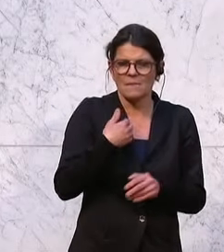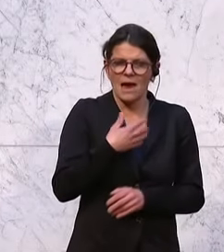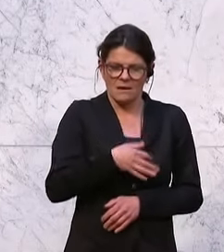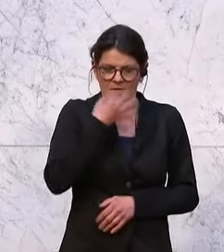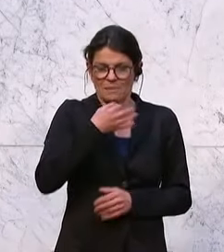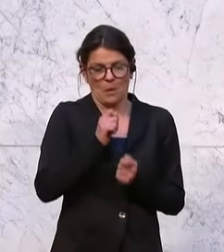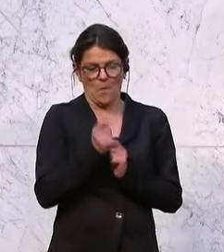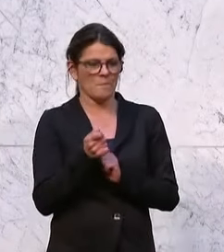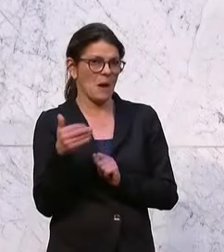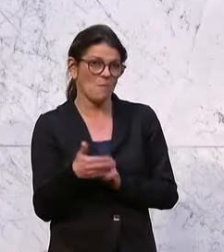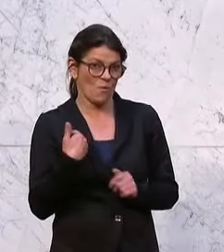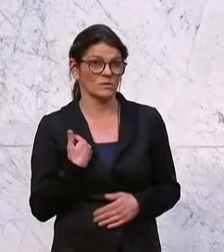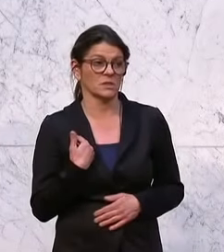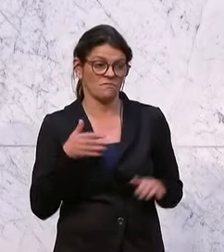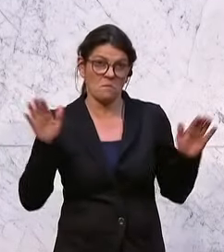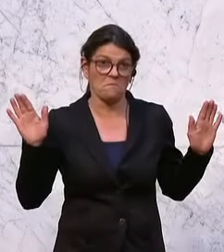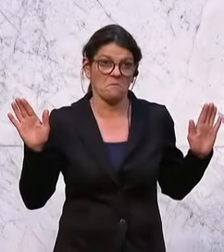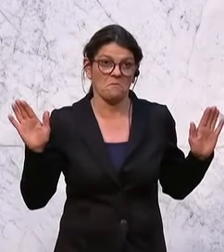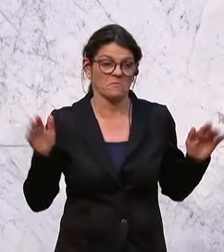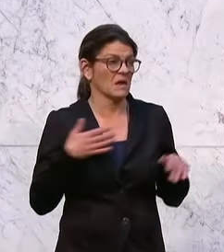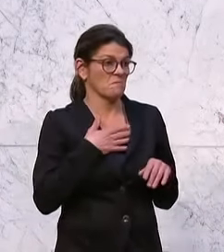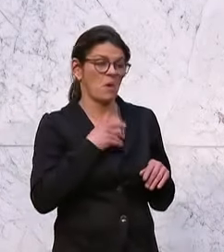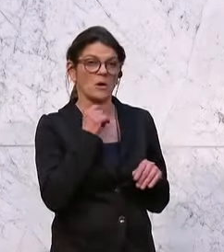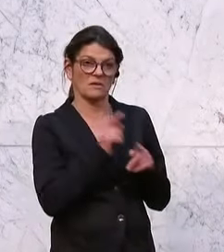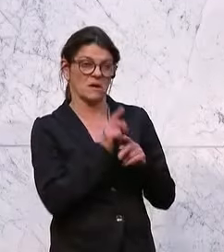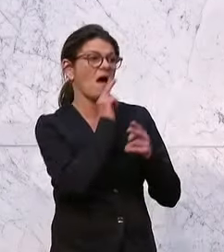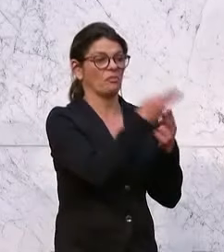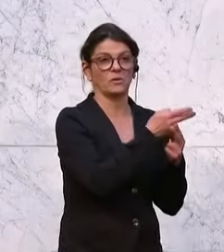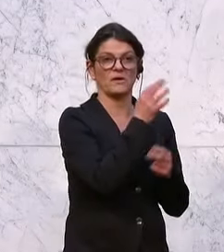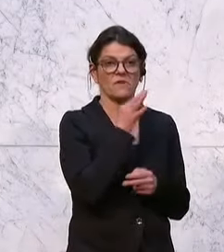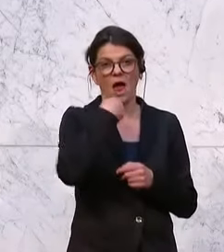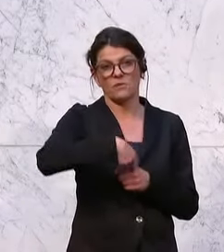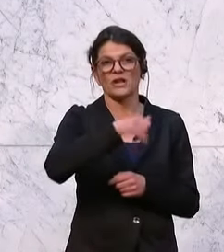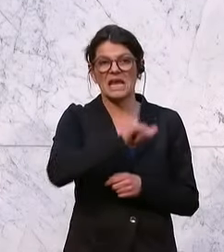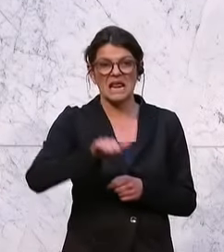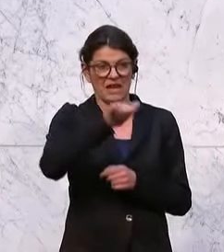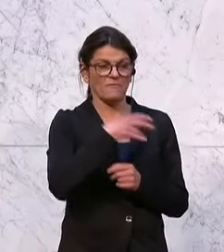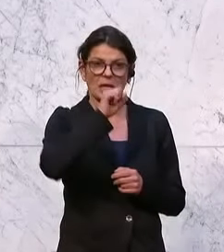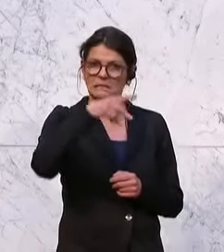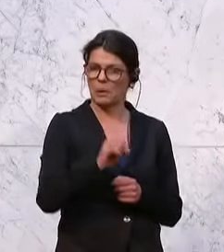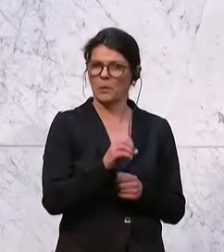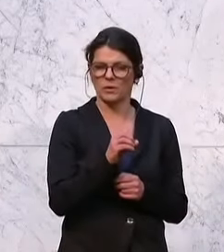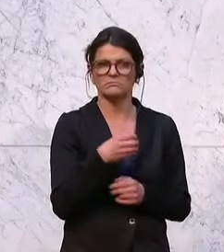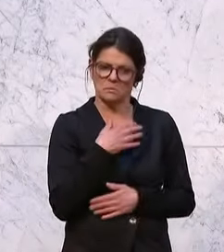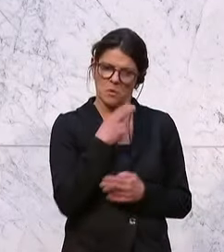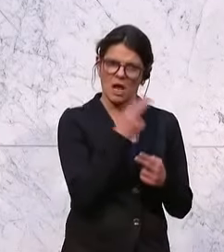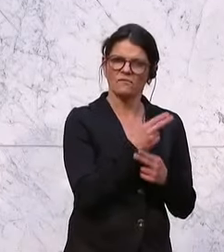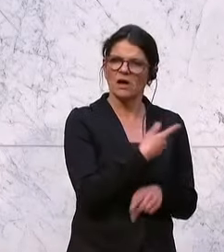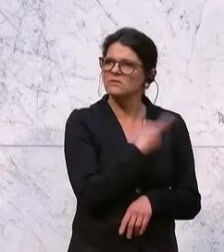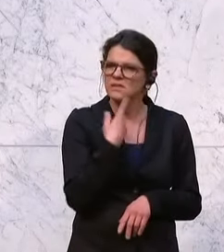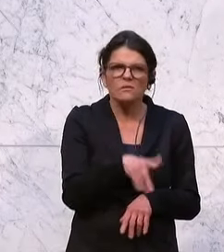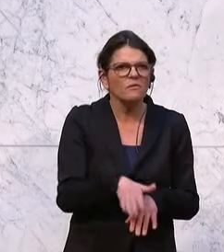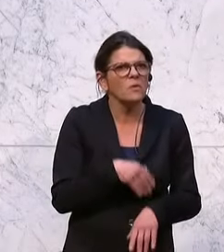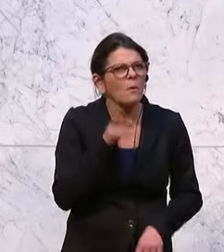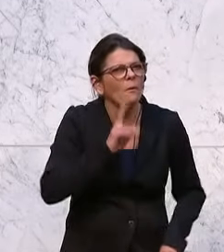umstellen, weil ich muss schon einmal auf die Abgeordnete Yildirim von der SPÖ replizieren, die gemeint hat, sie findet das